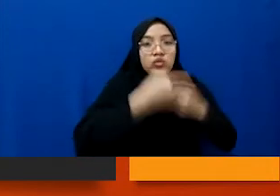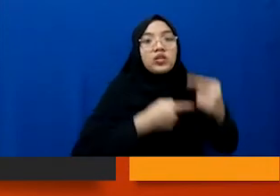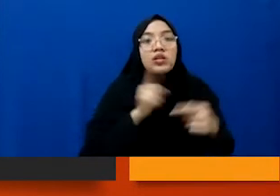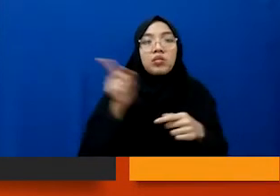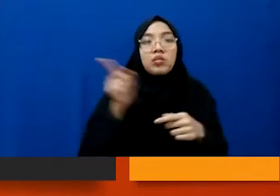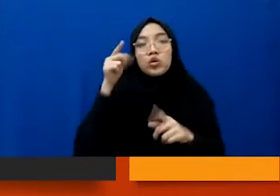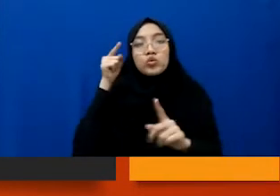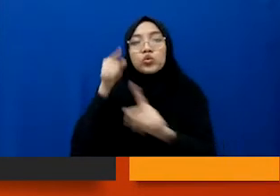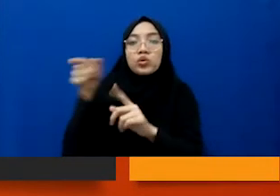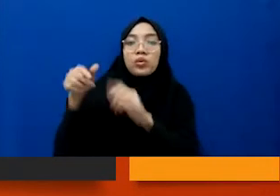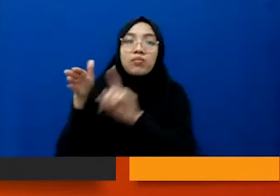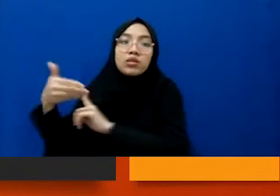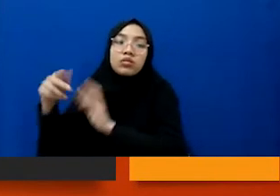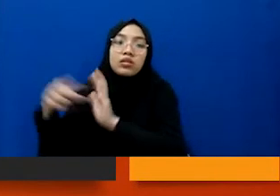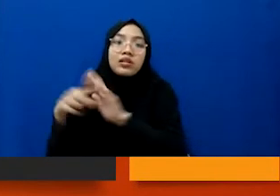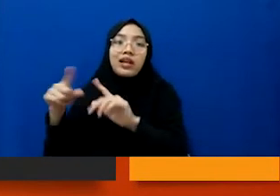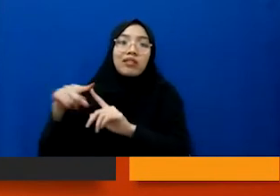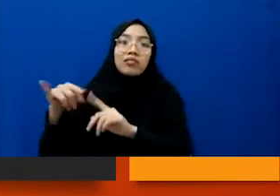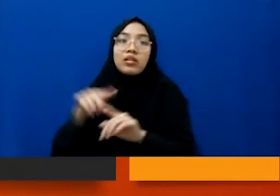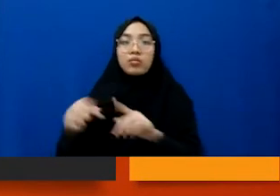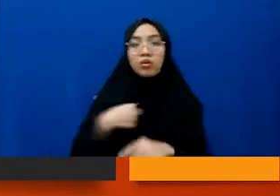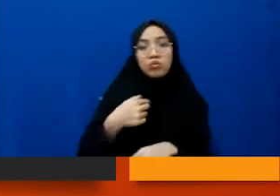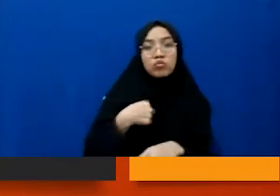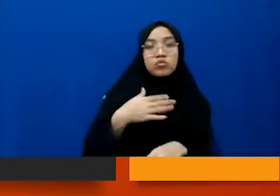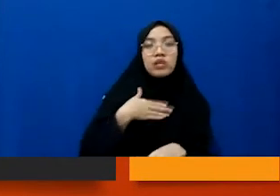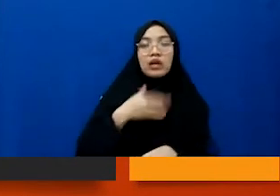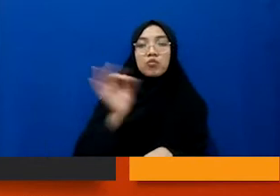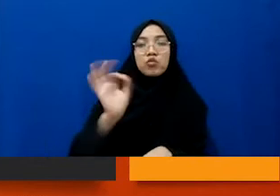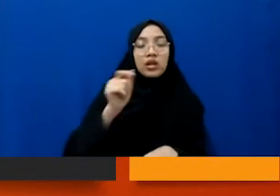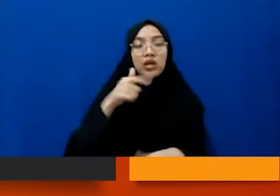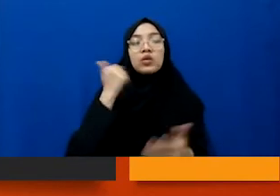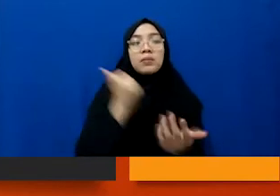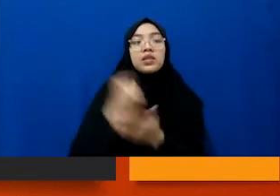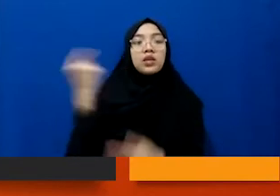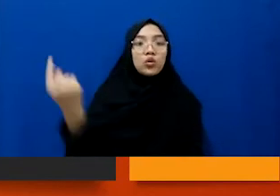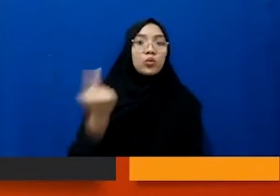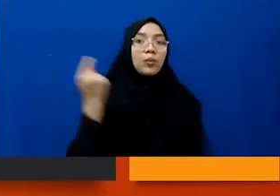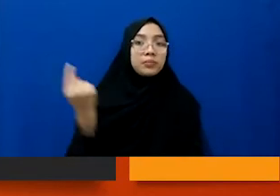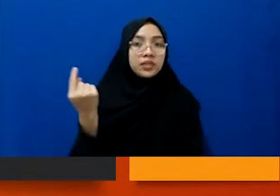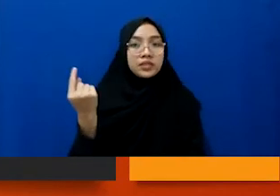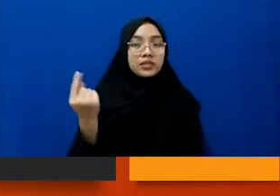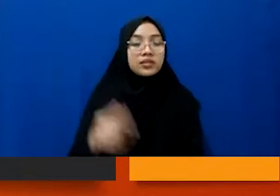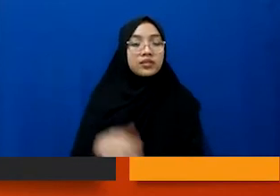bukan demi saya artinya ini untuk kepentingan pabrik kemudian